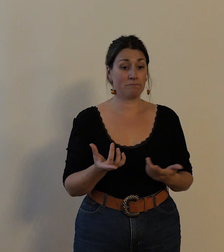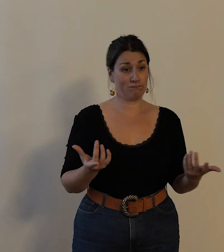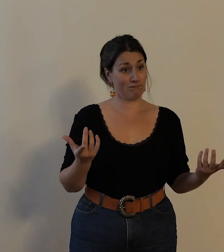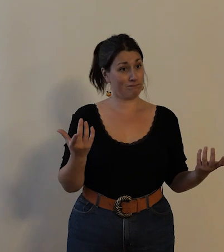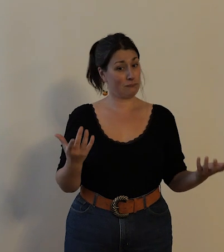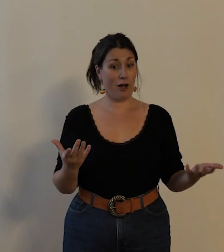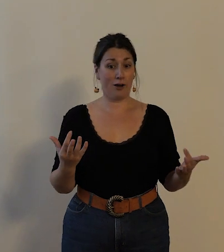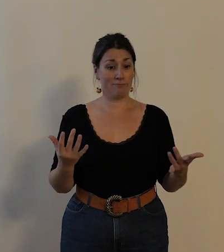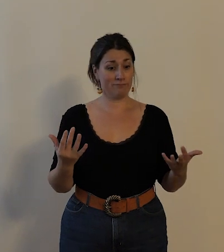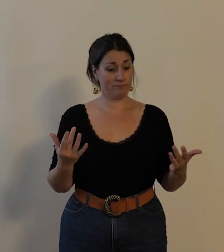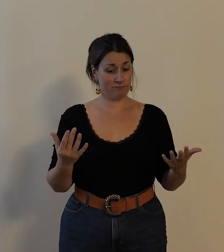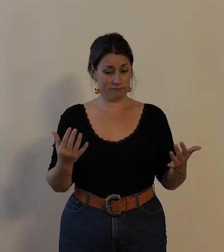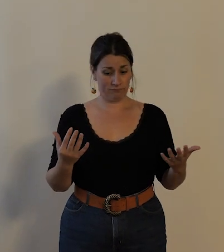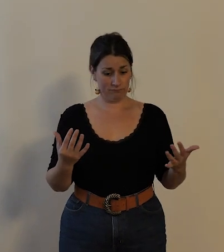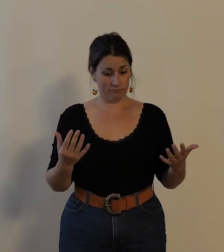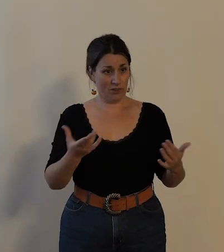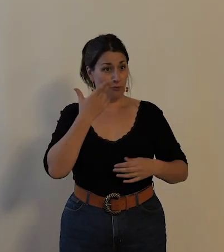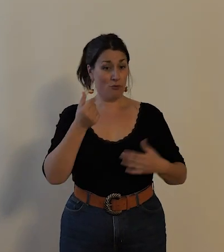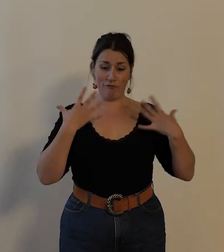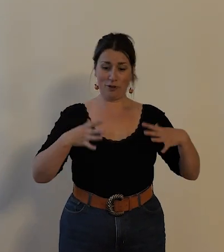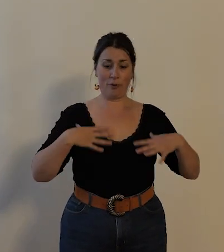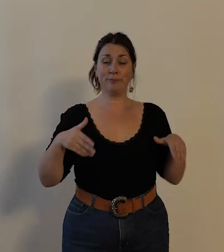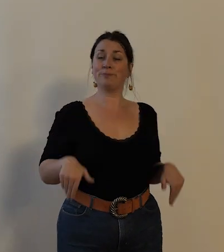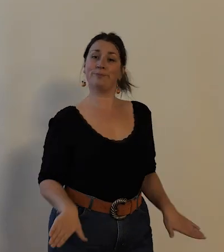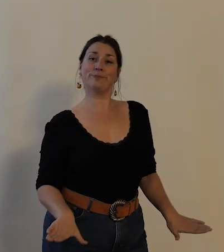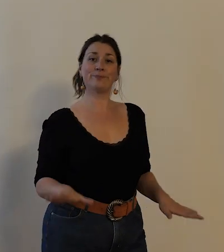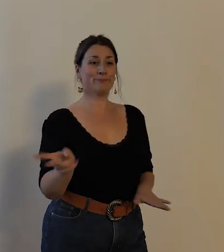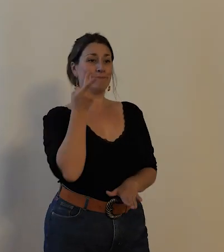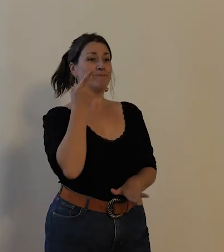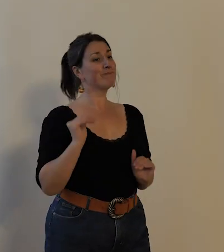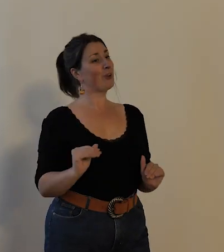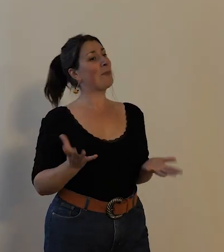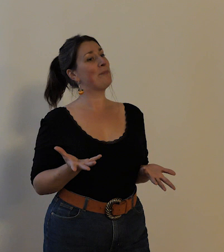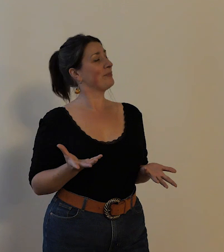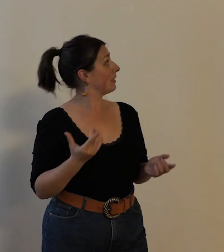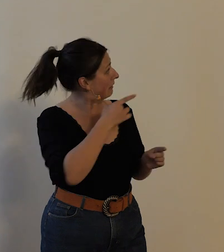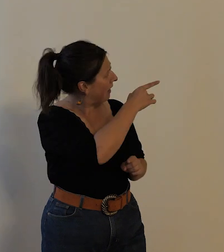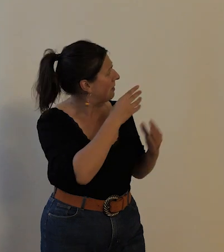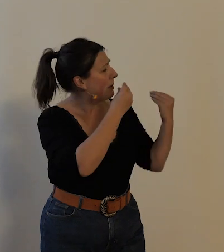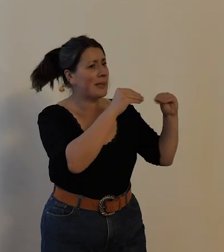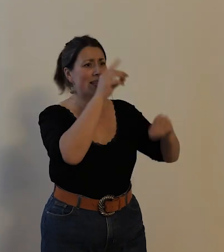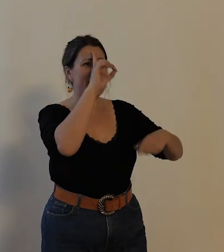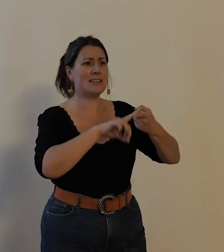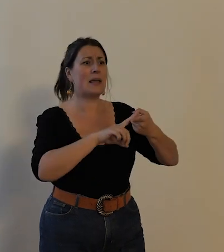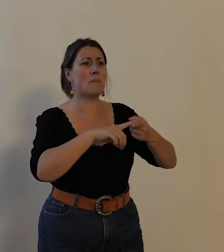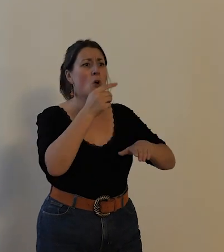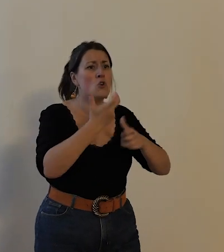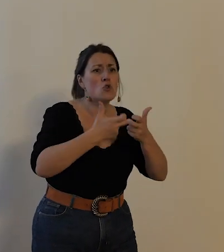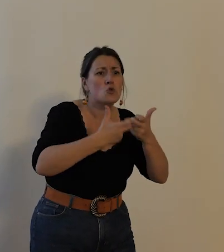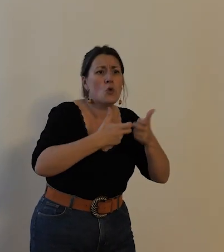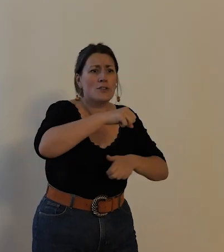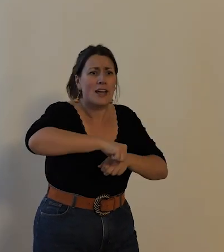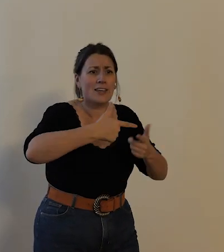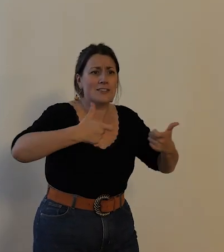déjà presque une elle est presque en dimanche et là il pose devant une cordonnerie plus près de nous